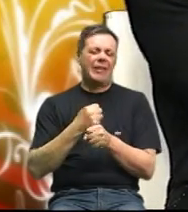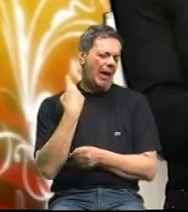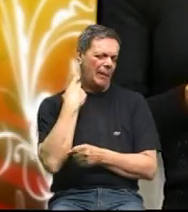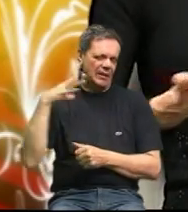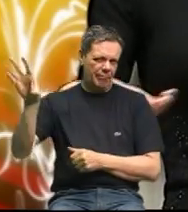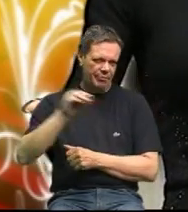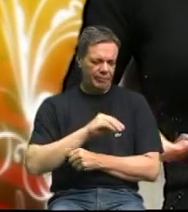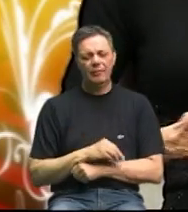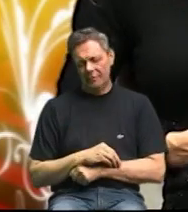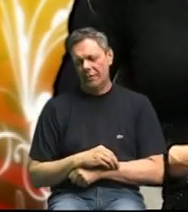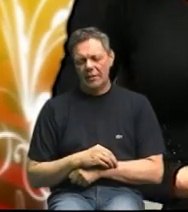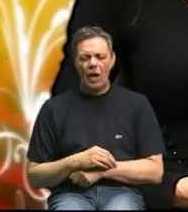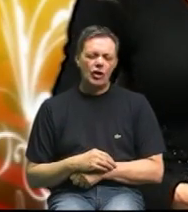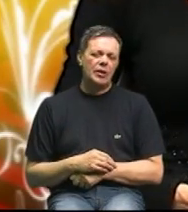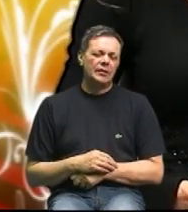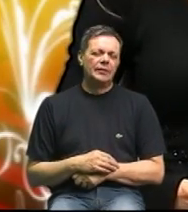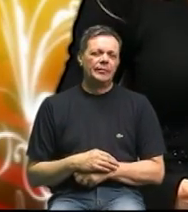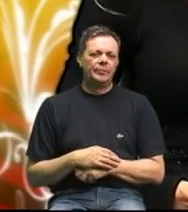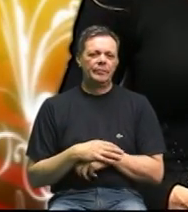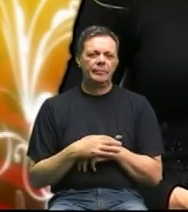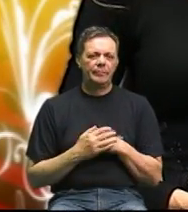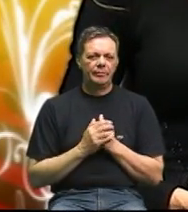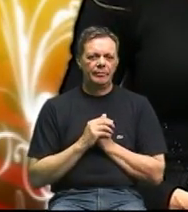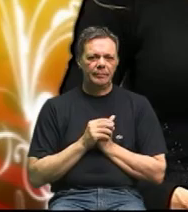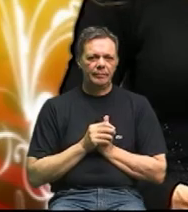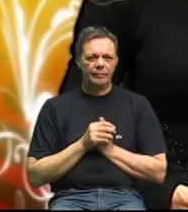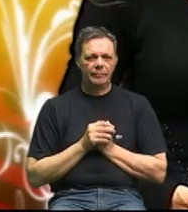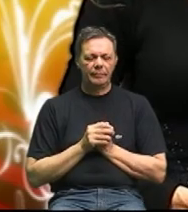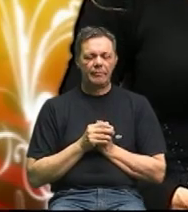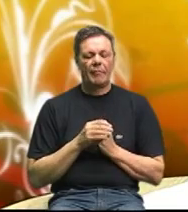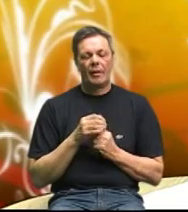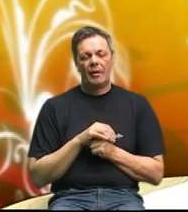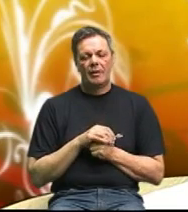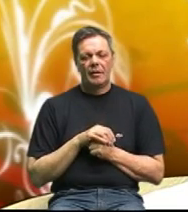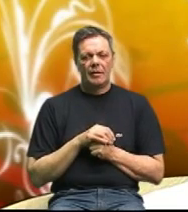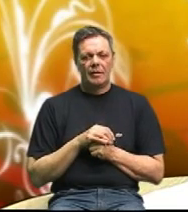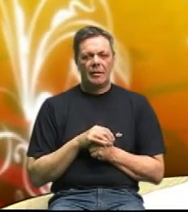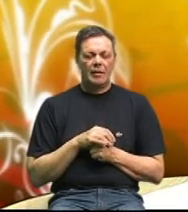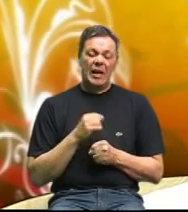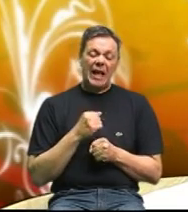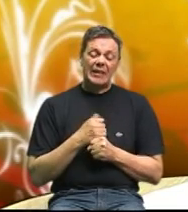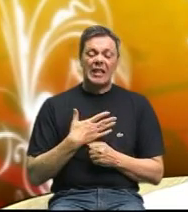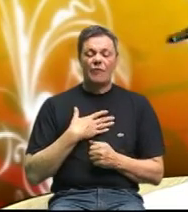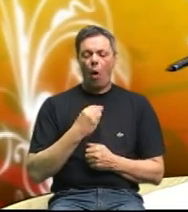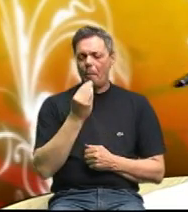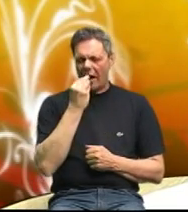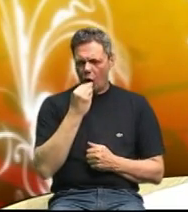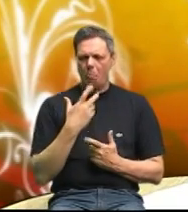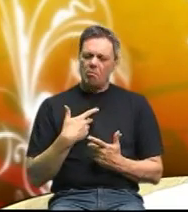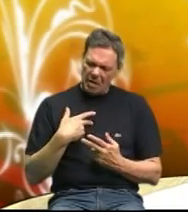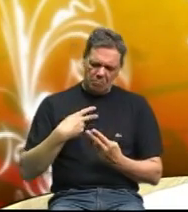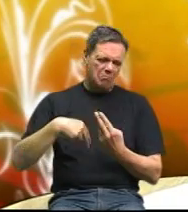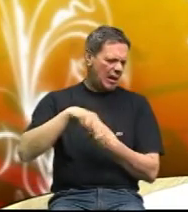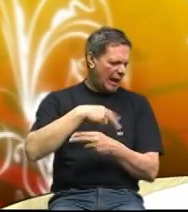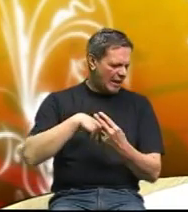kvalitetan život bravo bravo bravo raditi zapravo raditi svojom prehranom i umjerenim kretanjem